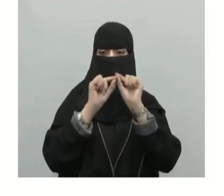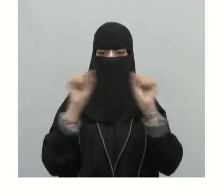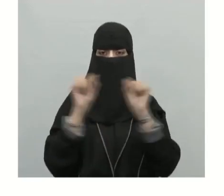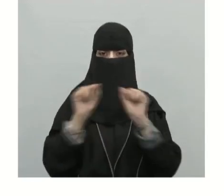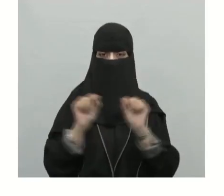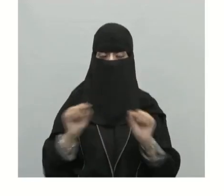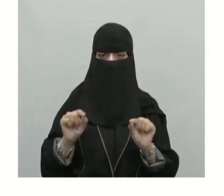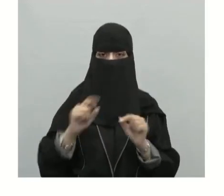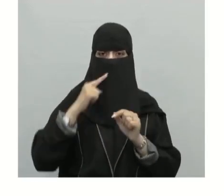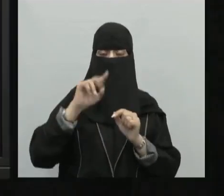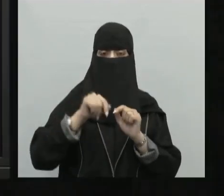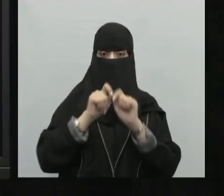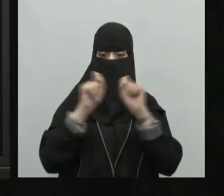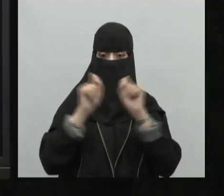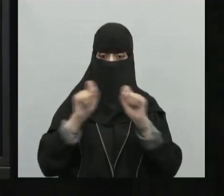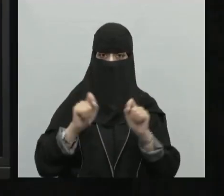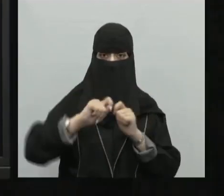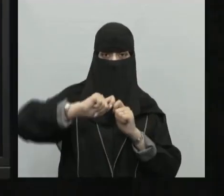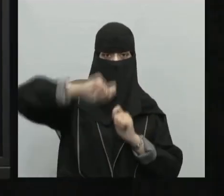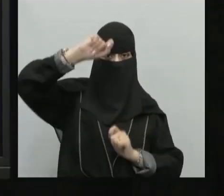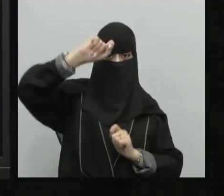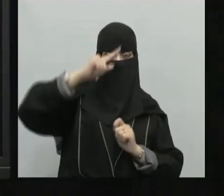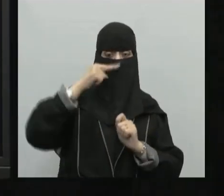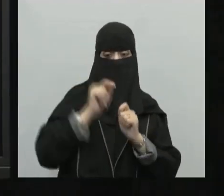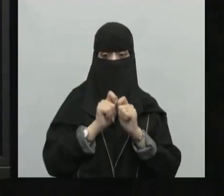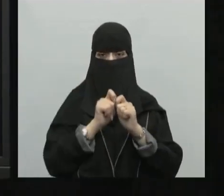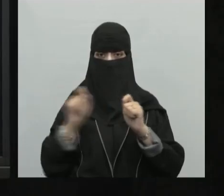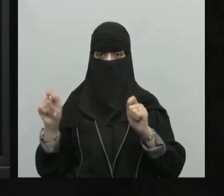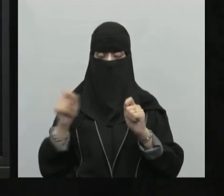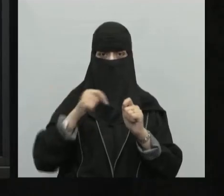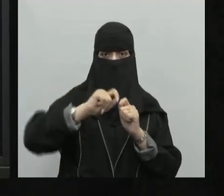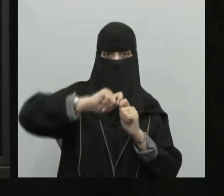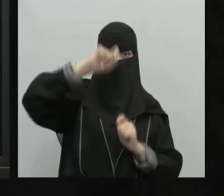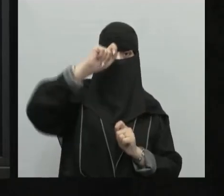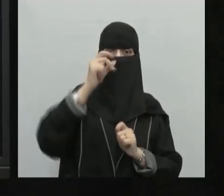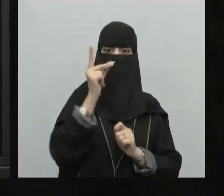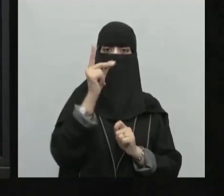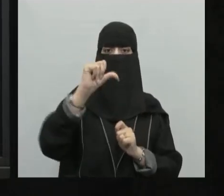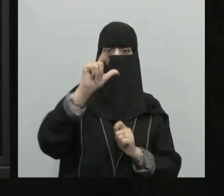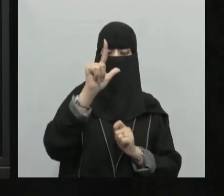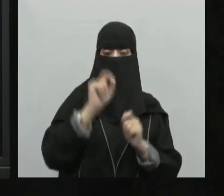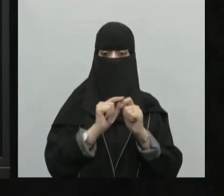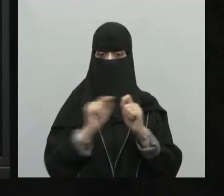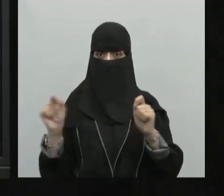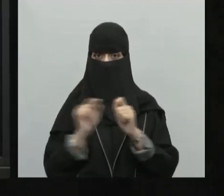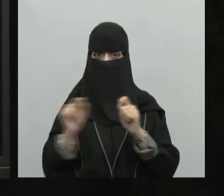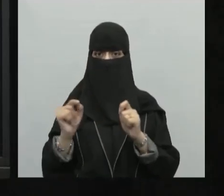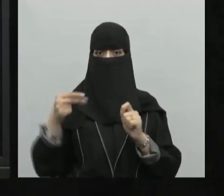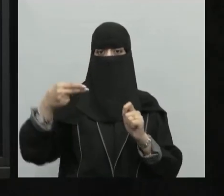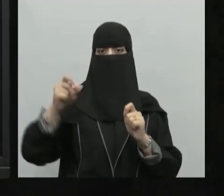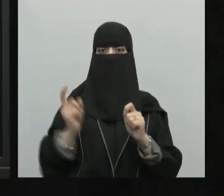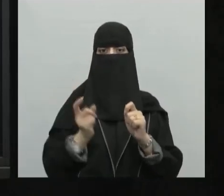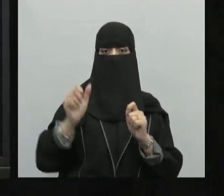وبنات الطلاب تحدثنا في الدرس السابق عن خطوط الطول وكان الخطوط الطول عبارة عن